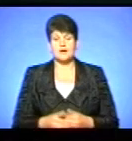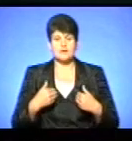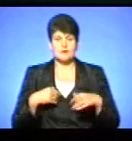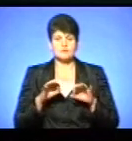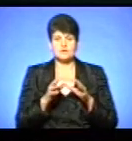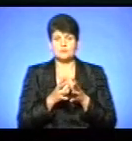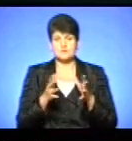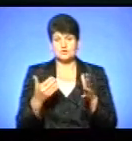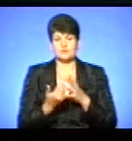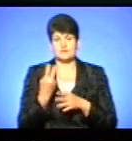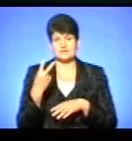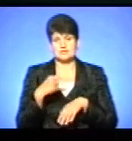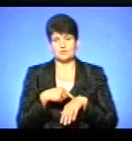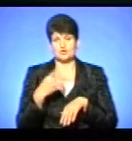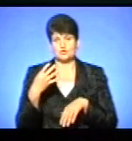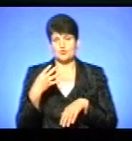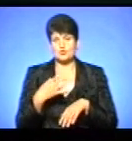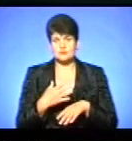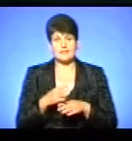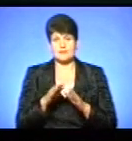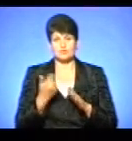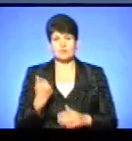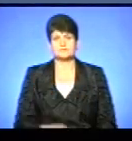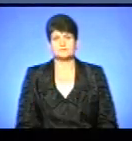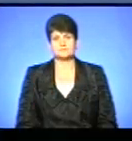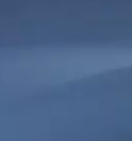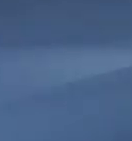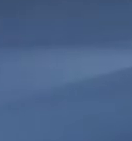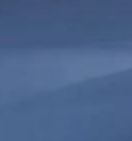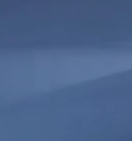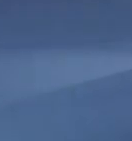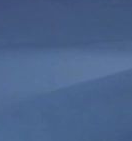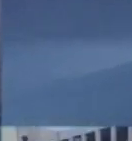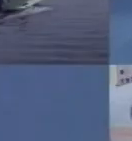розповім більше новин о 20.40. Не пропустіть. Дякую.